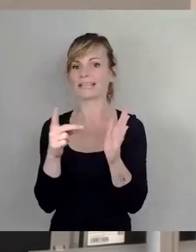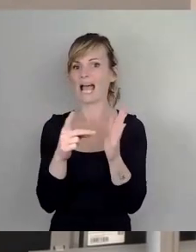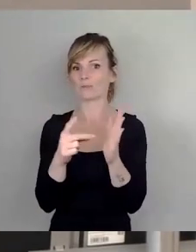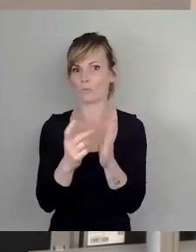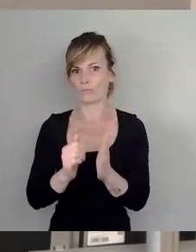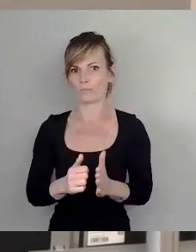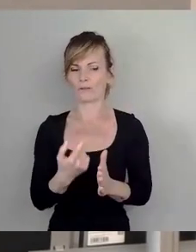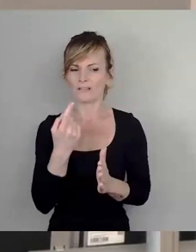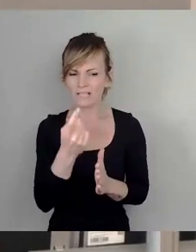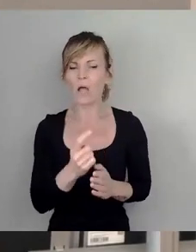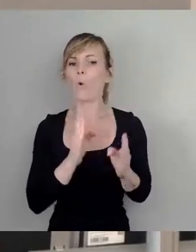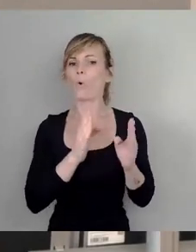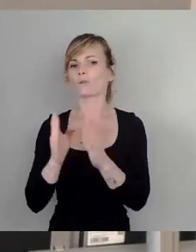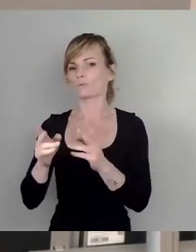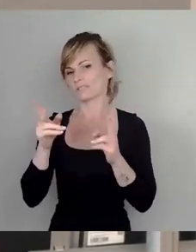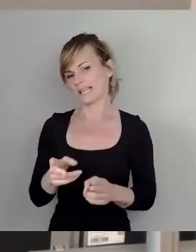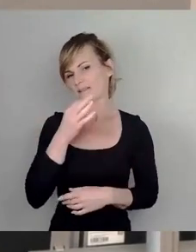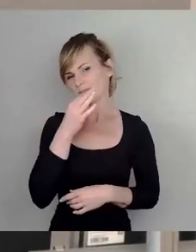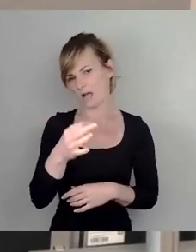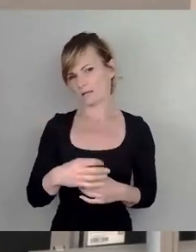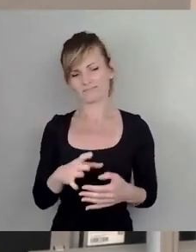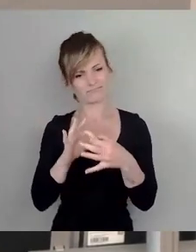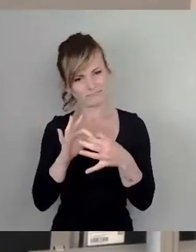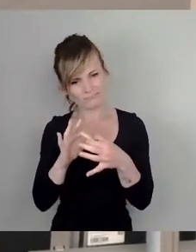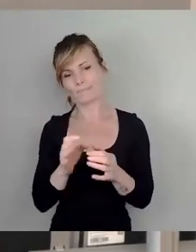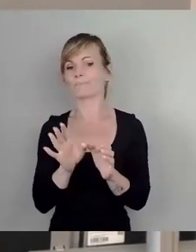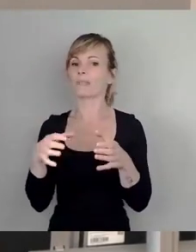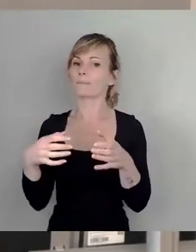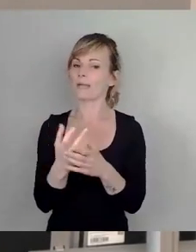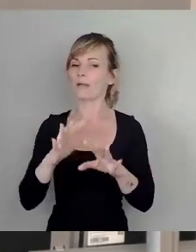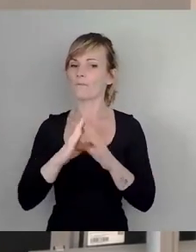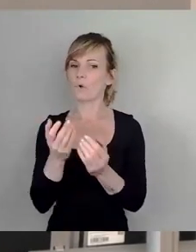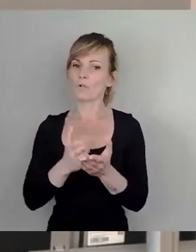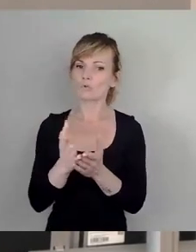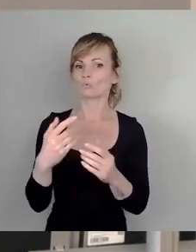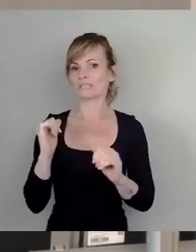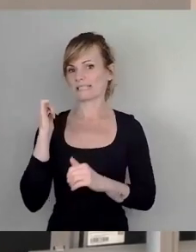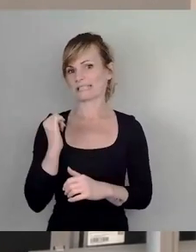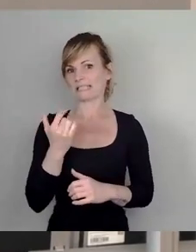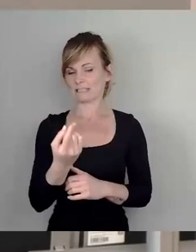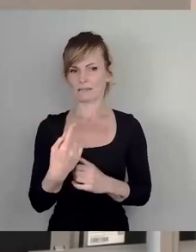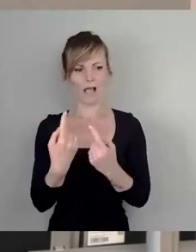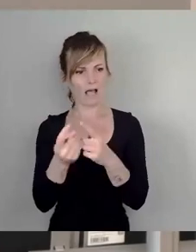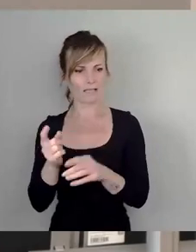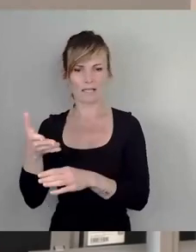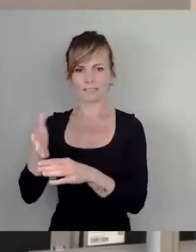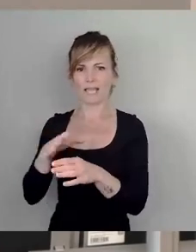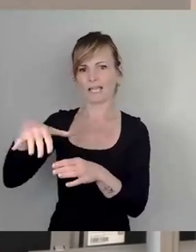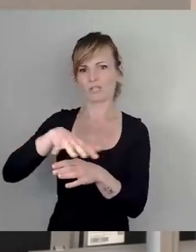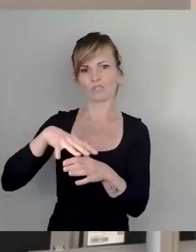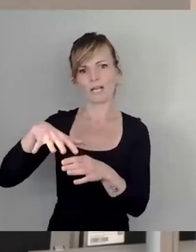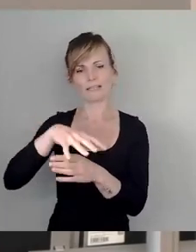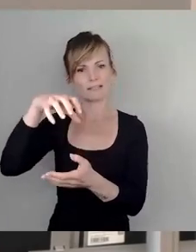ordnungsrechtliche Fragen, es einfach darum geht, dass ein gemeindlicher Vollzugsdienst oder dass andere Teile der Stadtverwaltung in ihrer ganz normalen